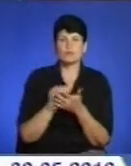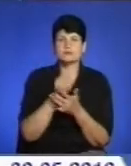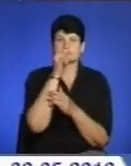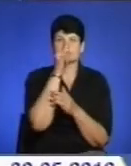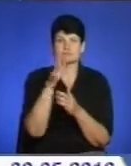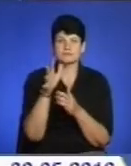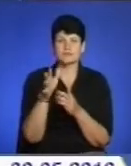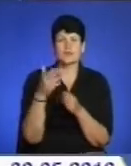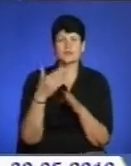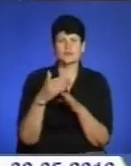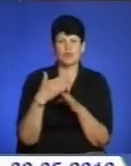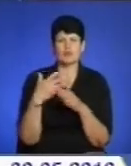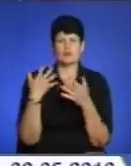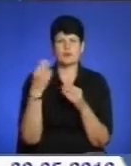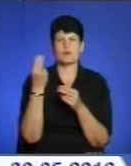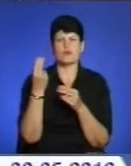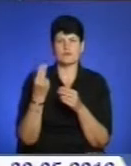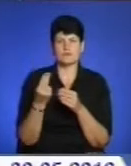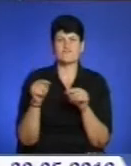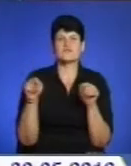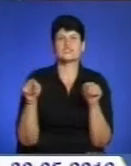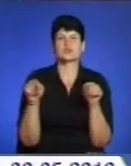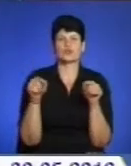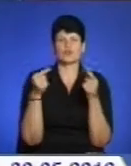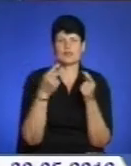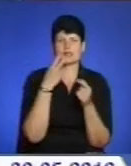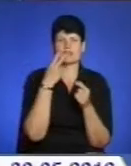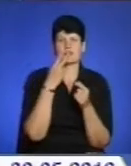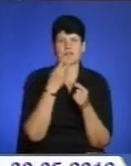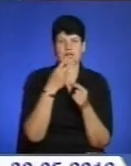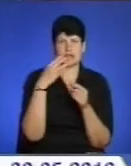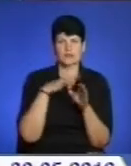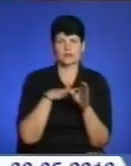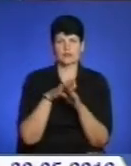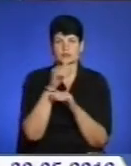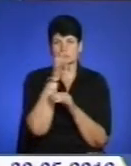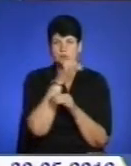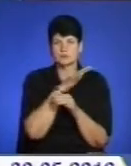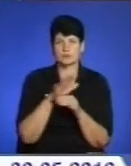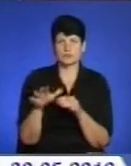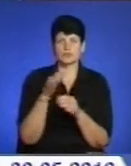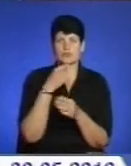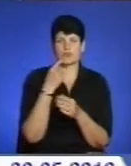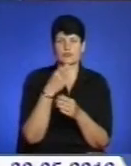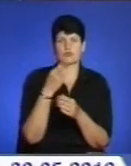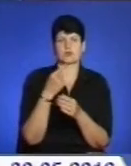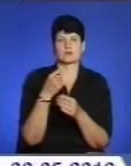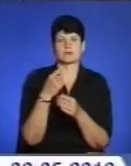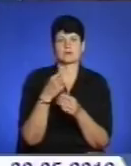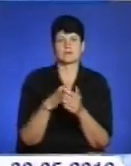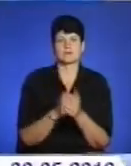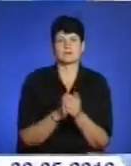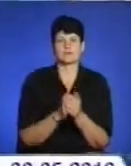зафарбували. На жаль, відновити вигляд зображення повністю неможливо, повідомляє сайт Тернопіль Комунальний.